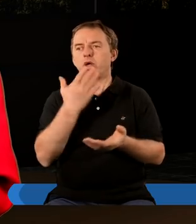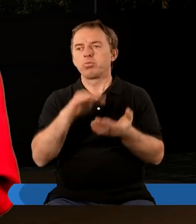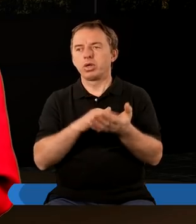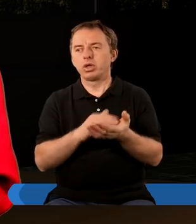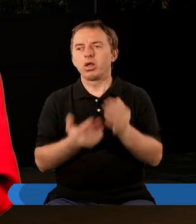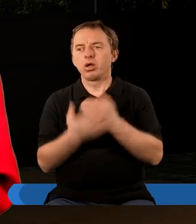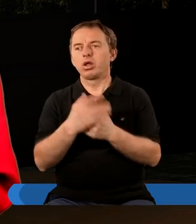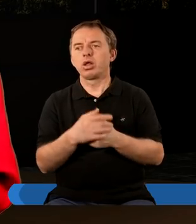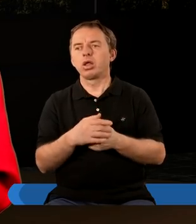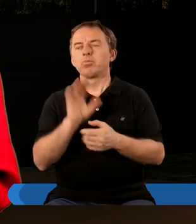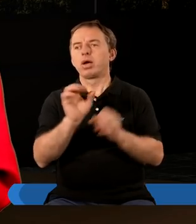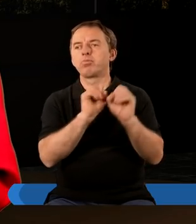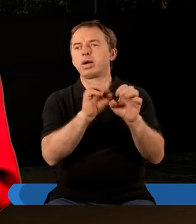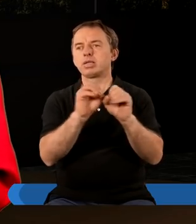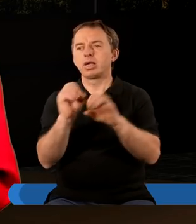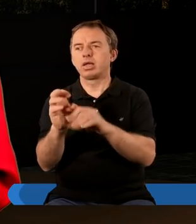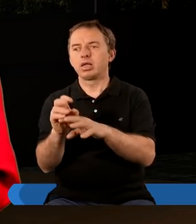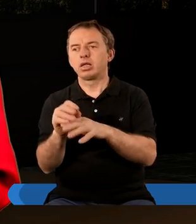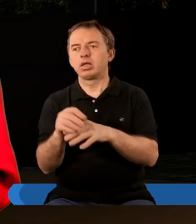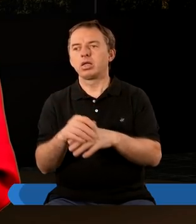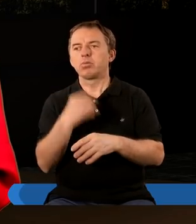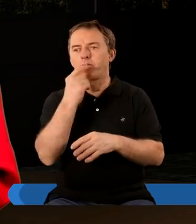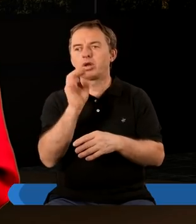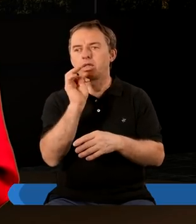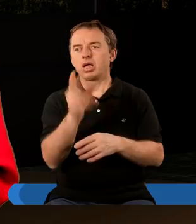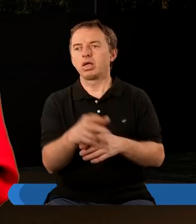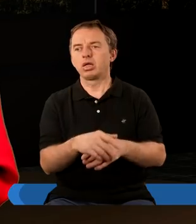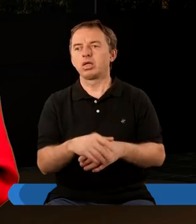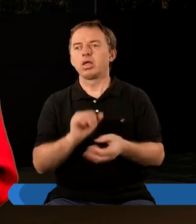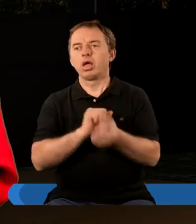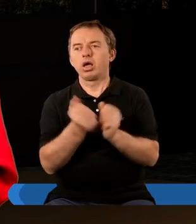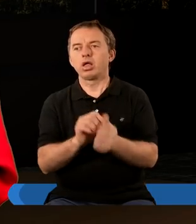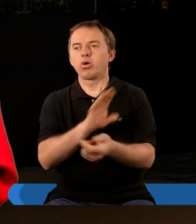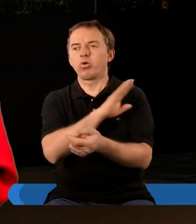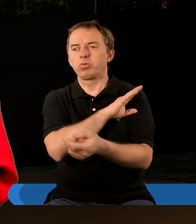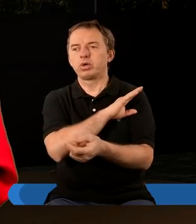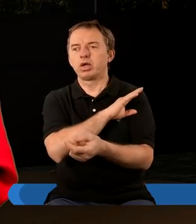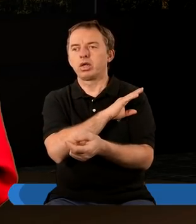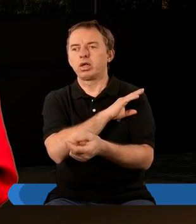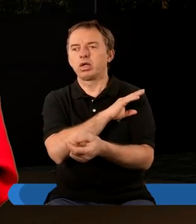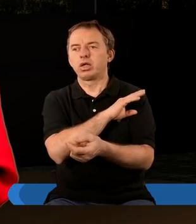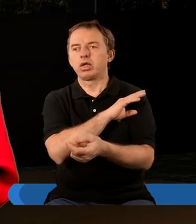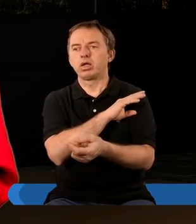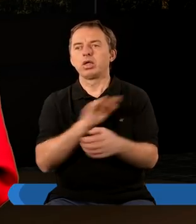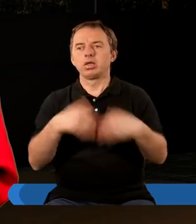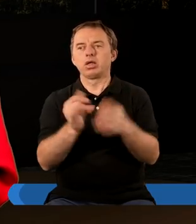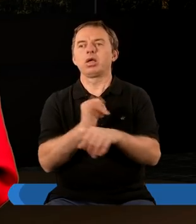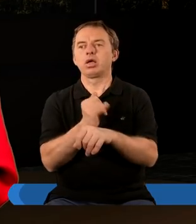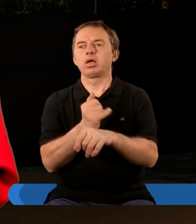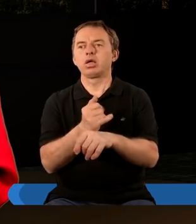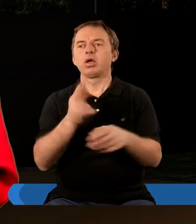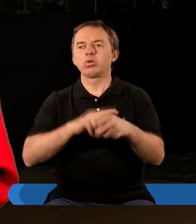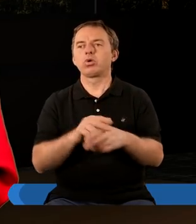pięć miesięcy. Okazało się, że ma bakterie i powiedziano i tak, albo dziecko umrze, albo dajemy